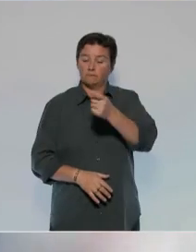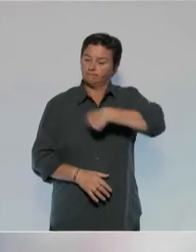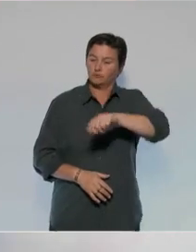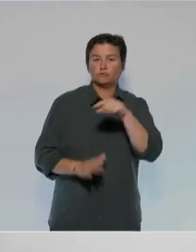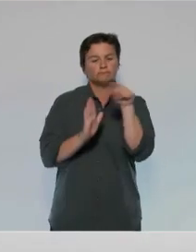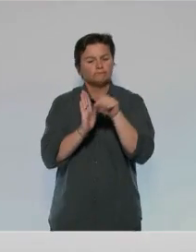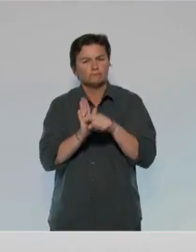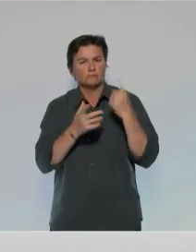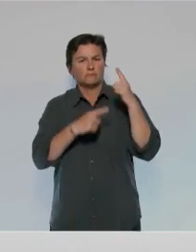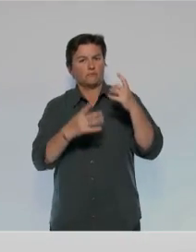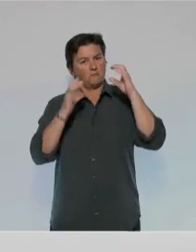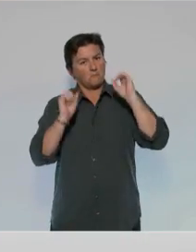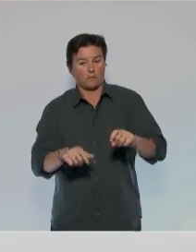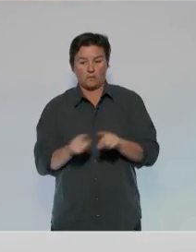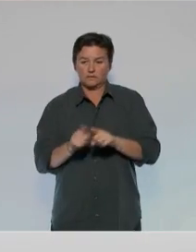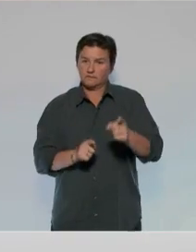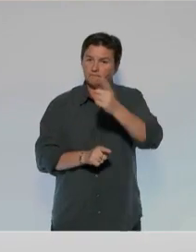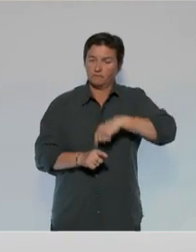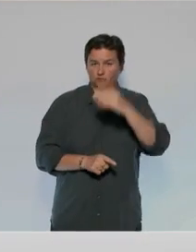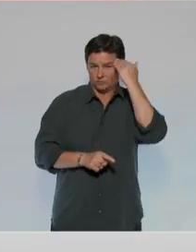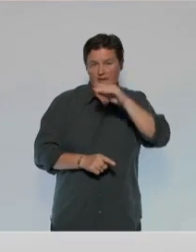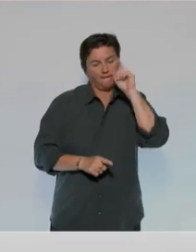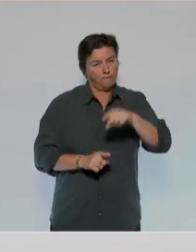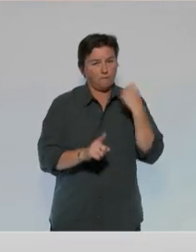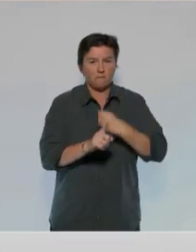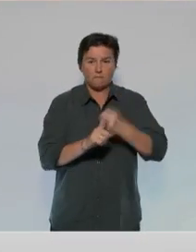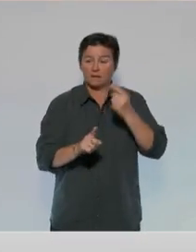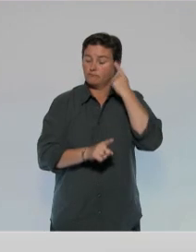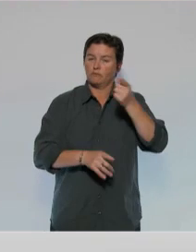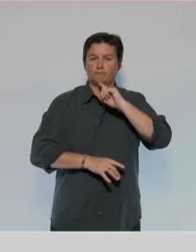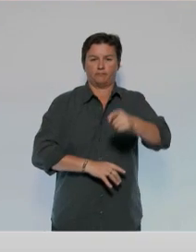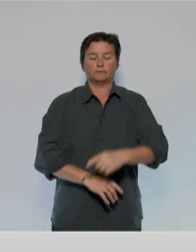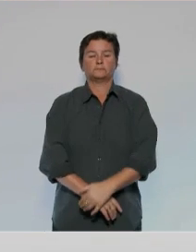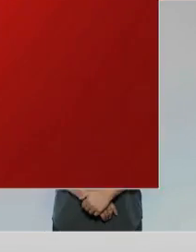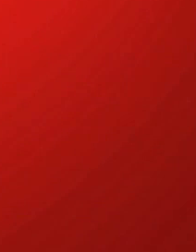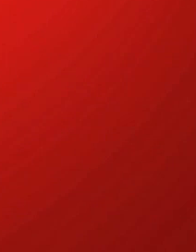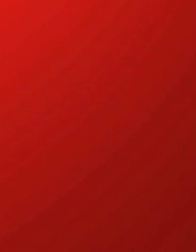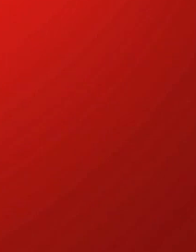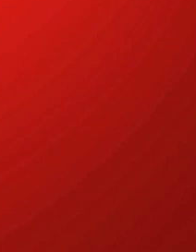nos intérêts de classe et affirmer notre conscience d'avoir à nous battre pour les imposer.